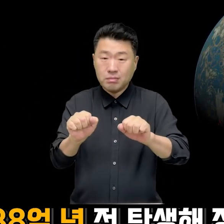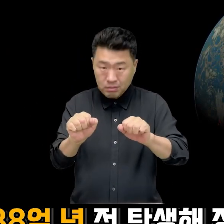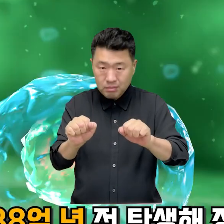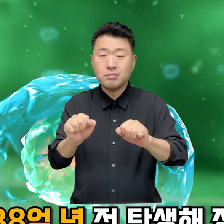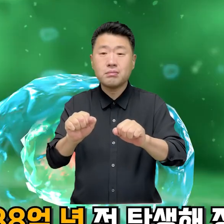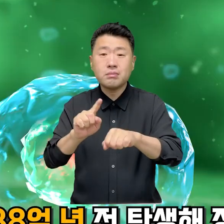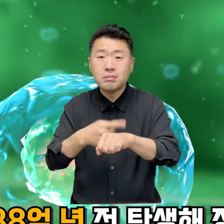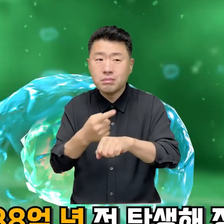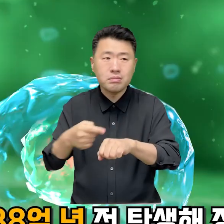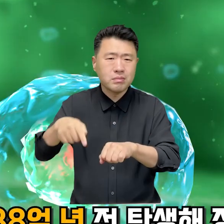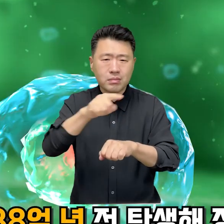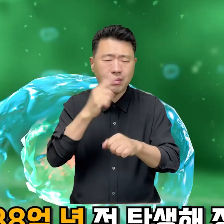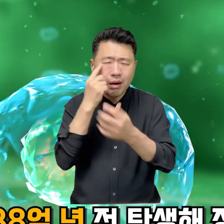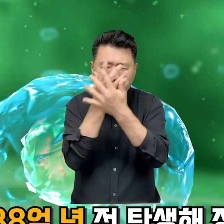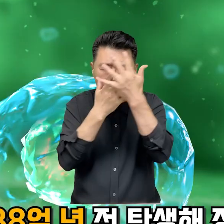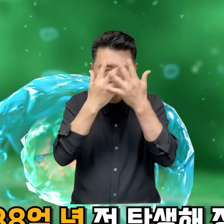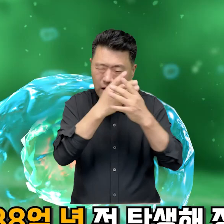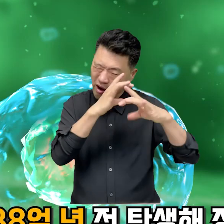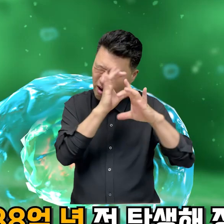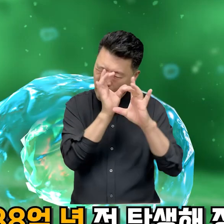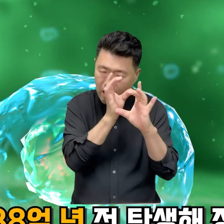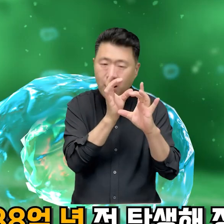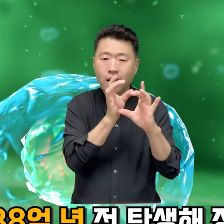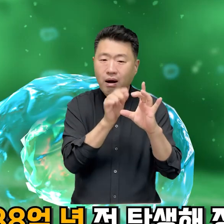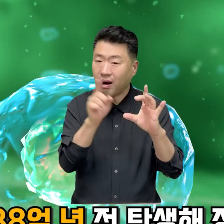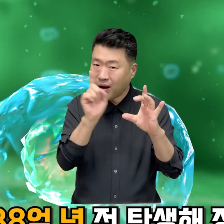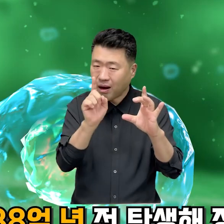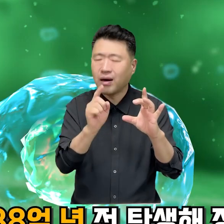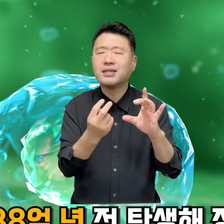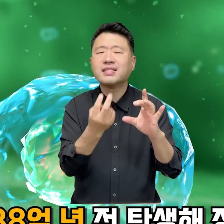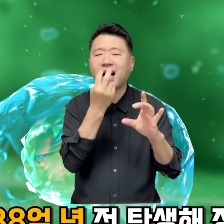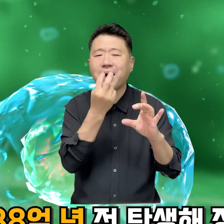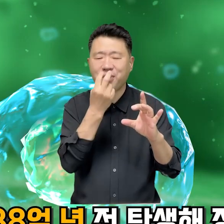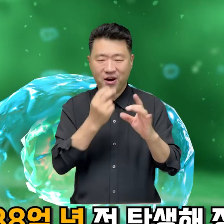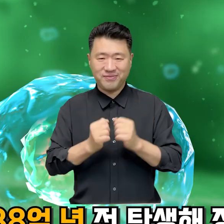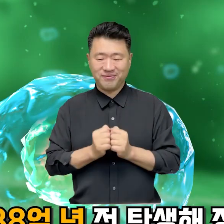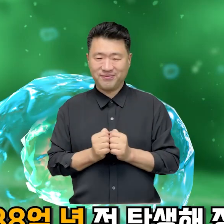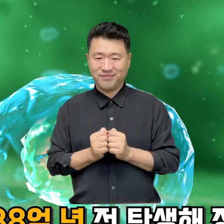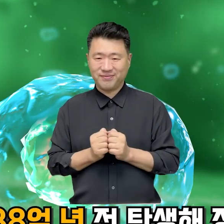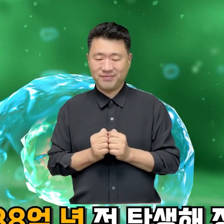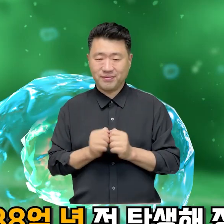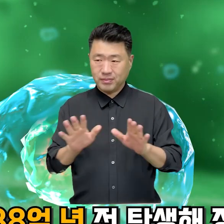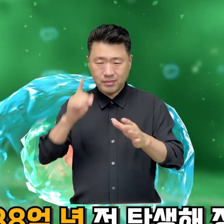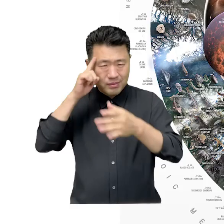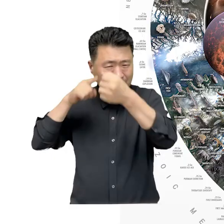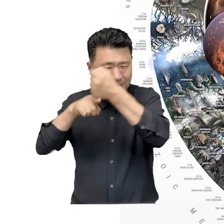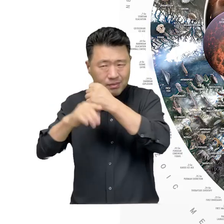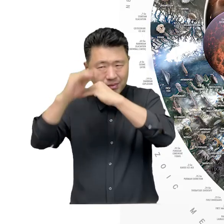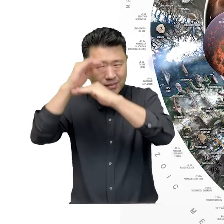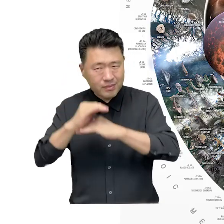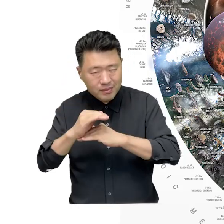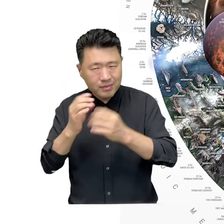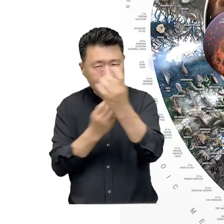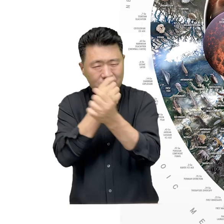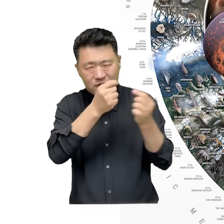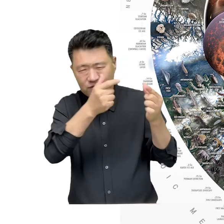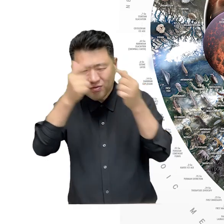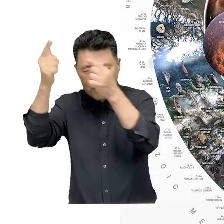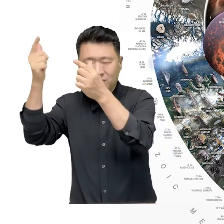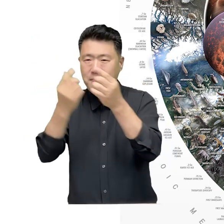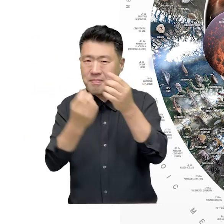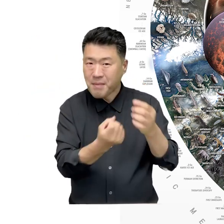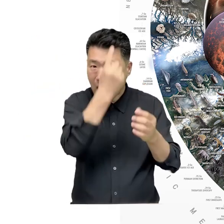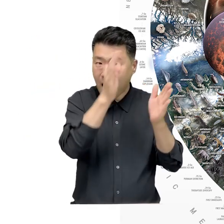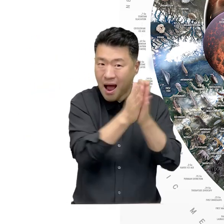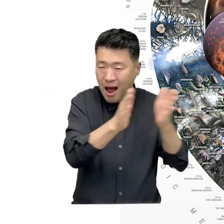존재. 그러면서 아직도 미지의 영역으로 남아있는 존재가 바로 생명이다. 현대과학은 우주의